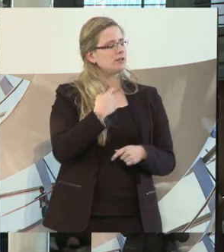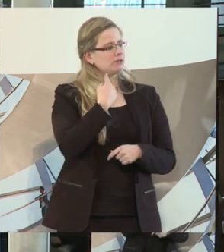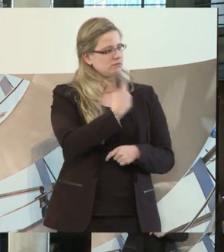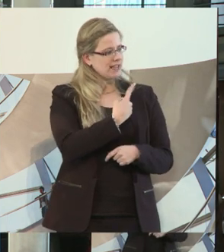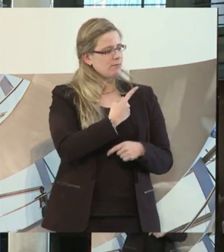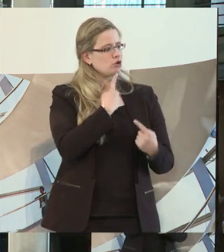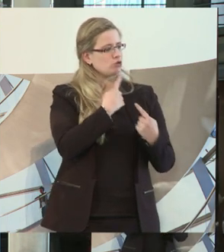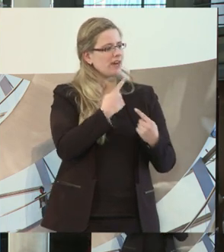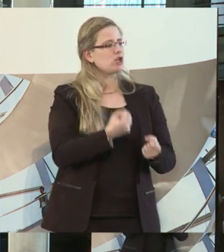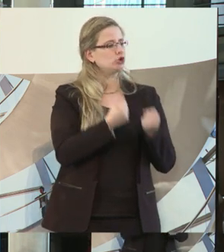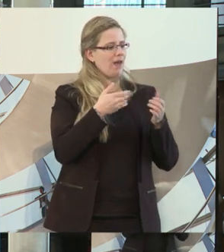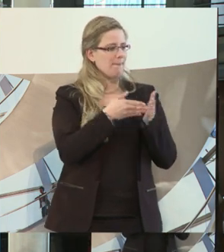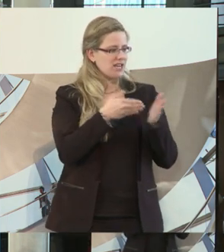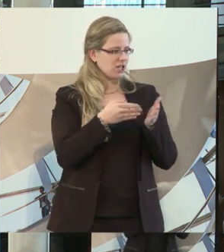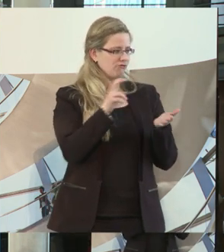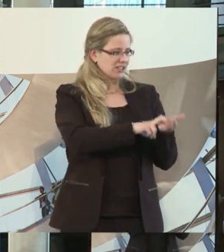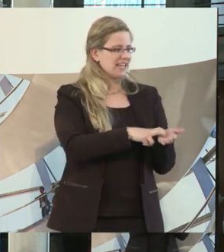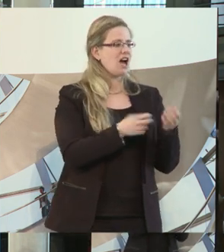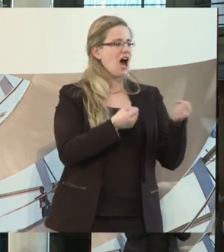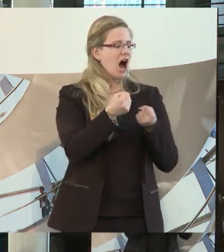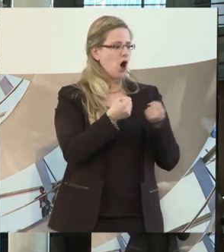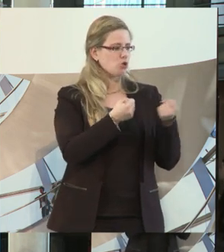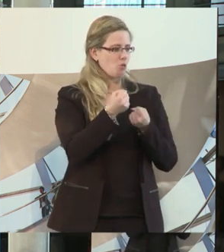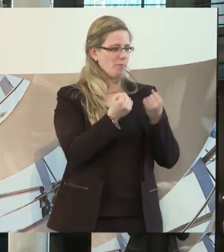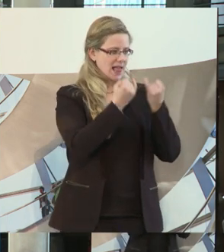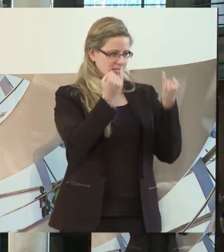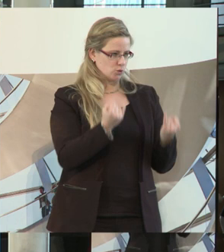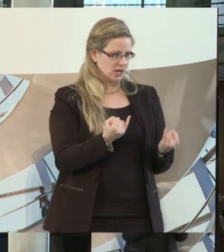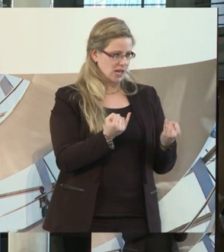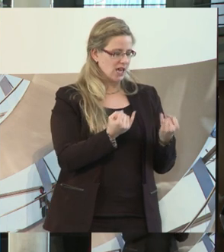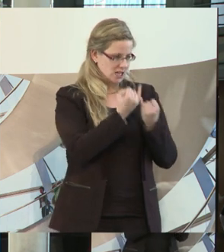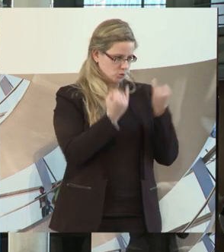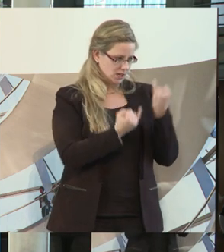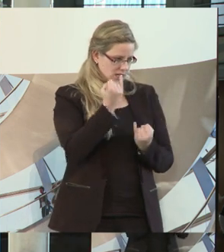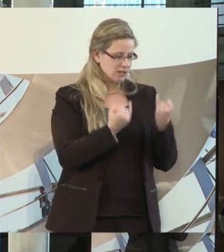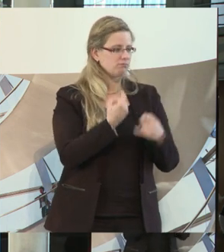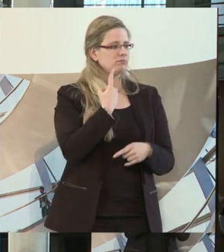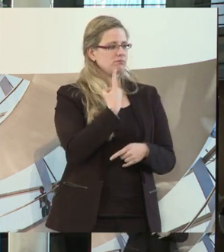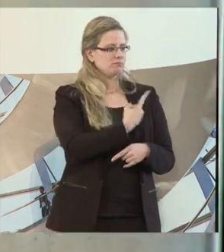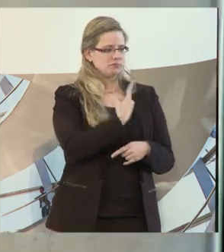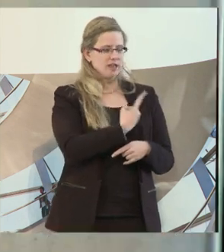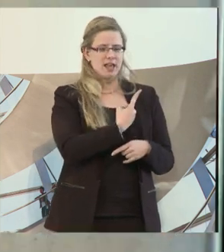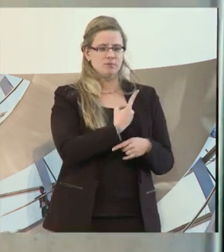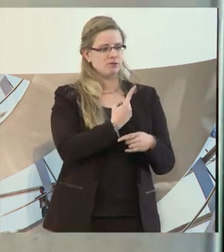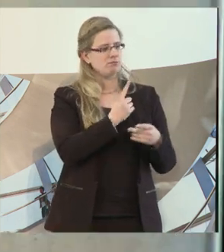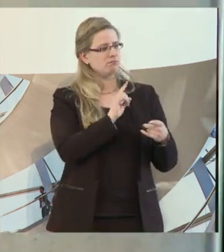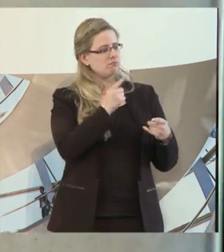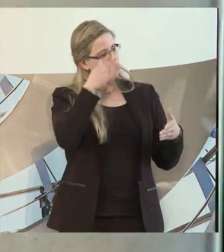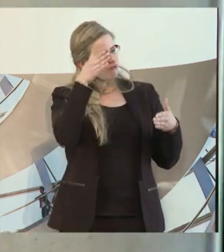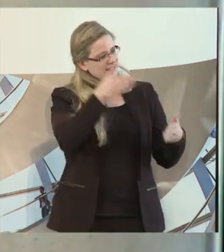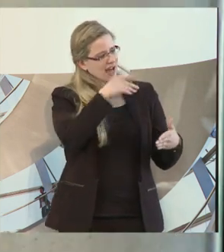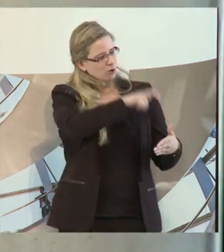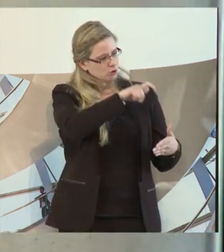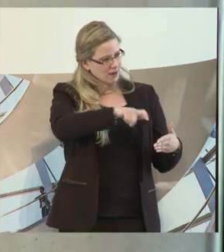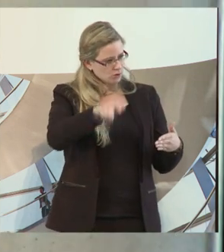Schwerbehindertenvertretung in der Automobilindustrie. Er ist zum einen Ansprechpartner nach innen als Vertrauensperson